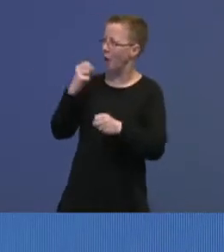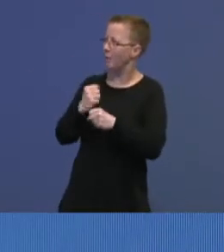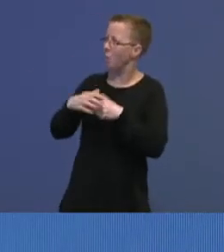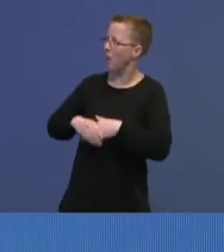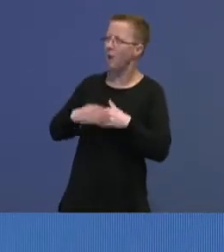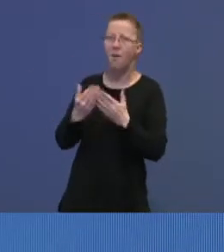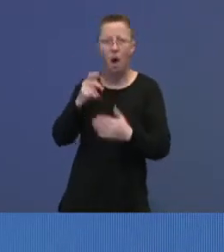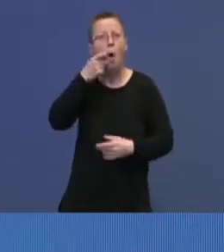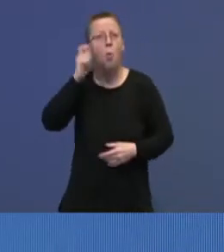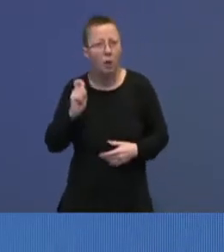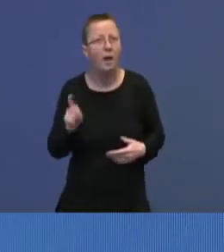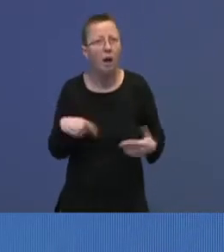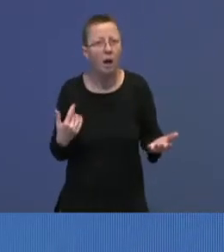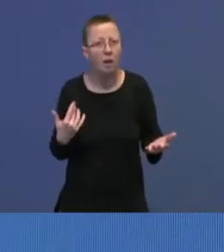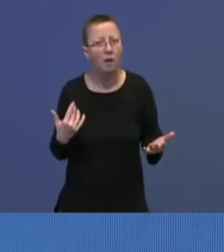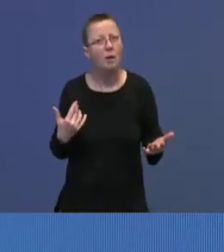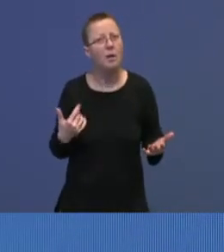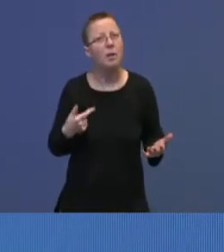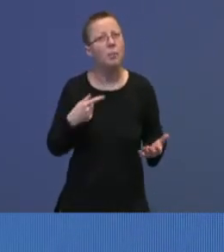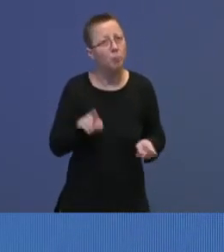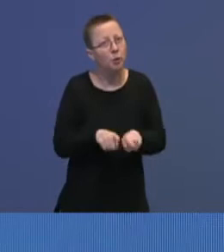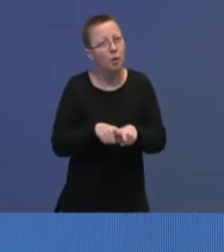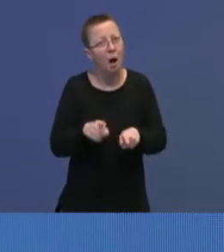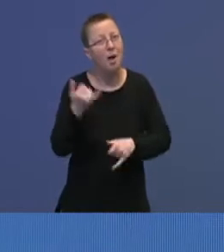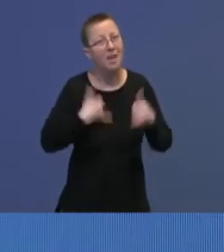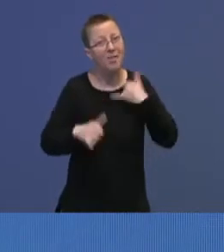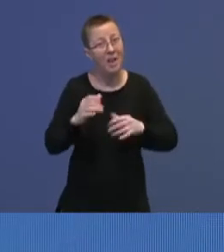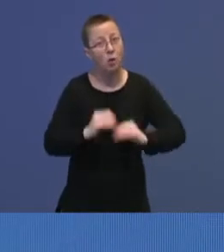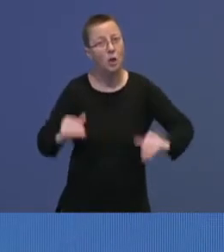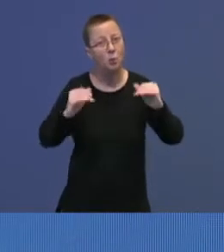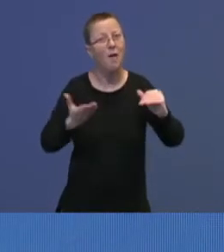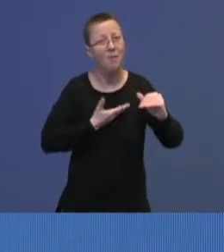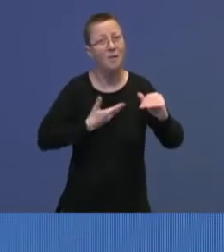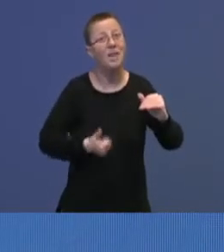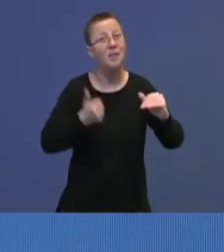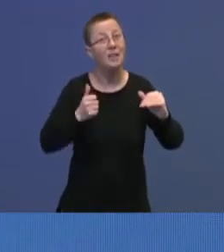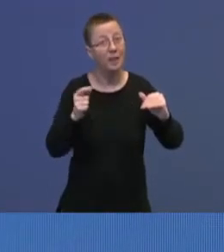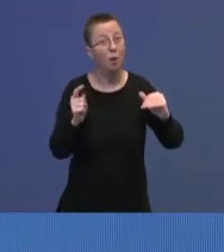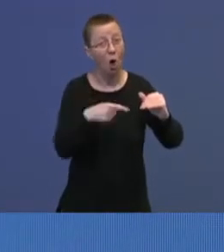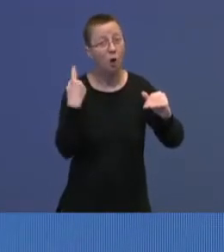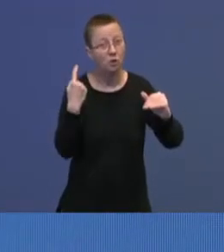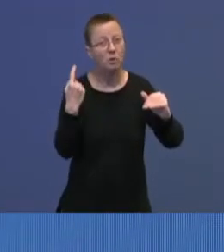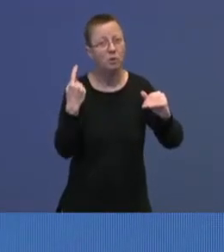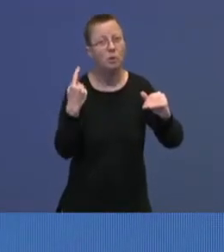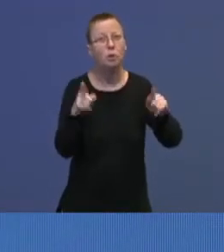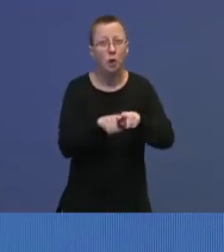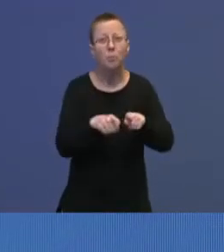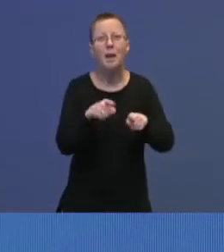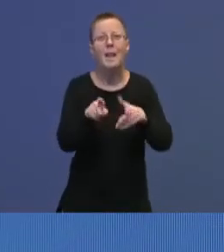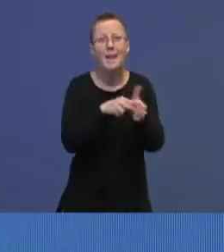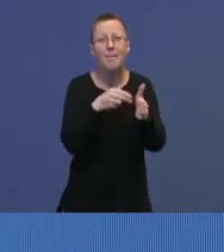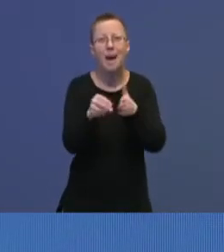Ukraina. Da er de frivillige organisasjonene utrolig viktige for oss, sånn som de er lim i